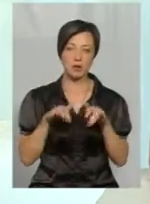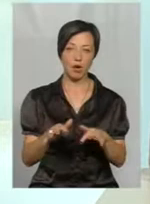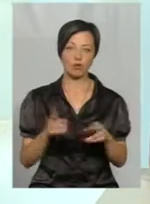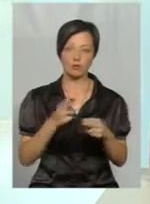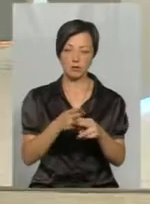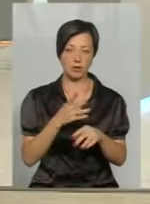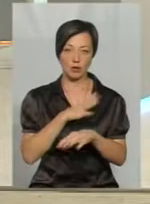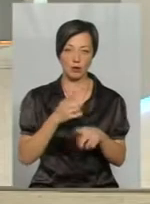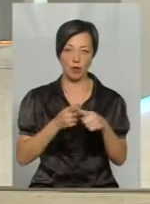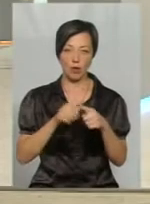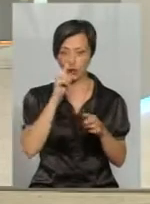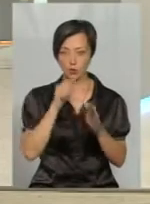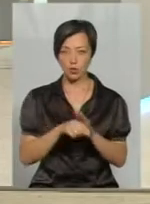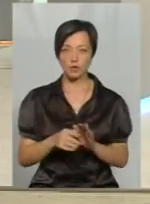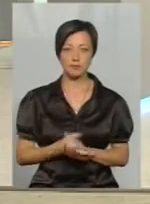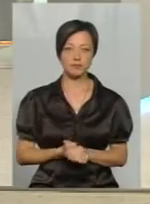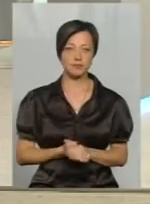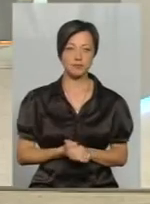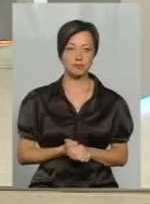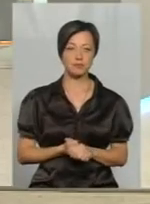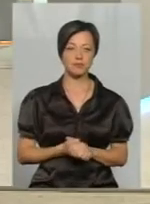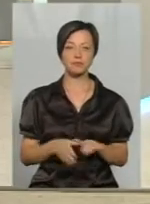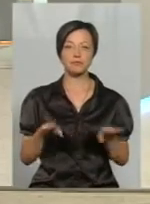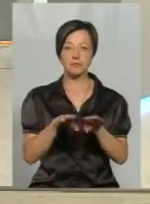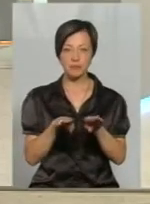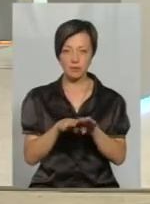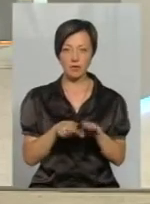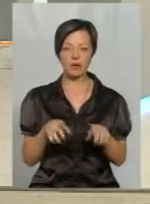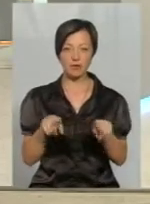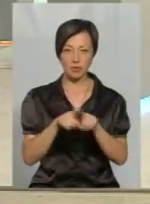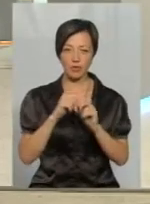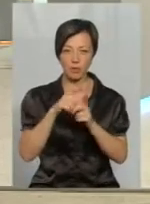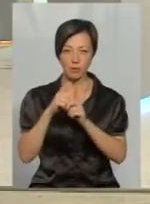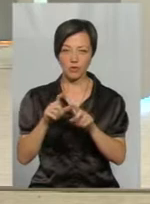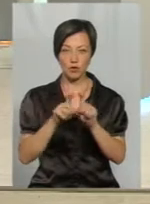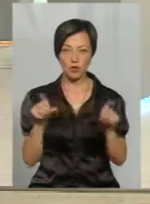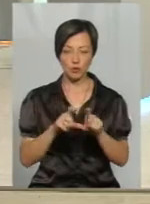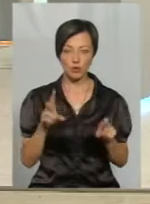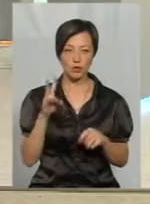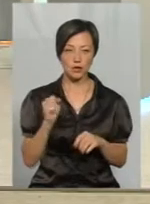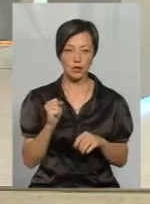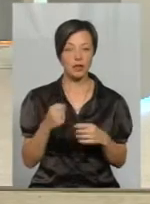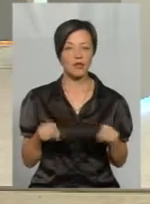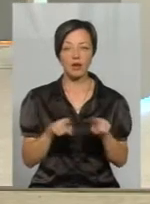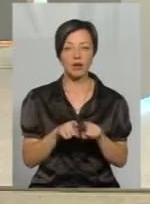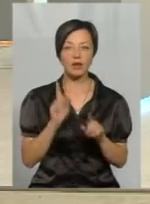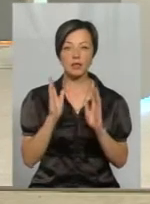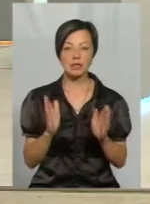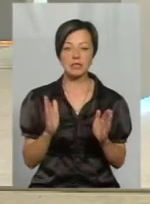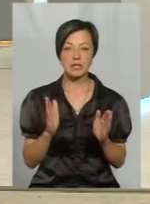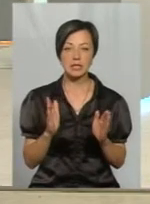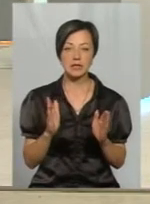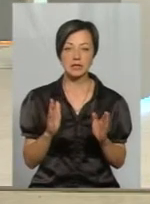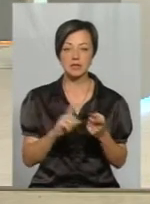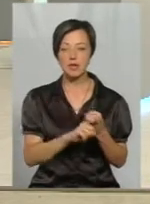не на користь пасічника. звичайно, от такою була відповідь оцих структур на депутатський запит? такою, там не тільки, там